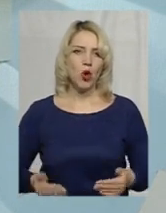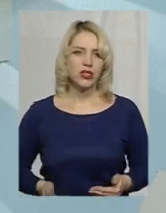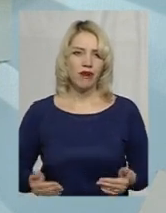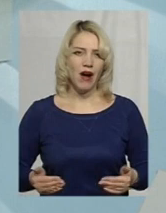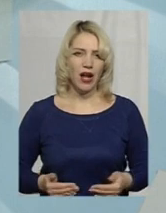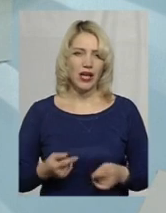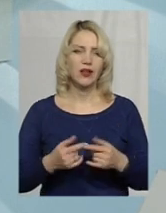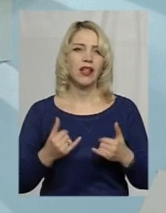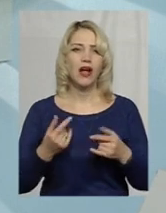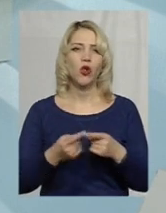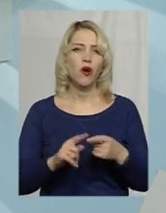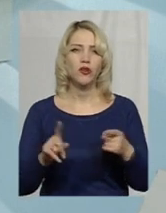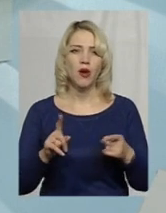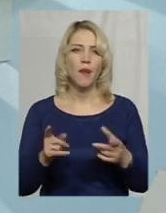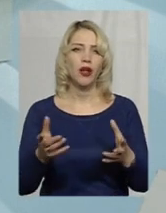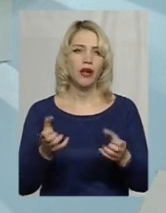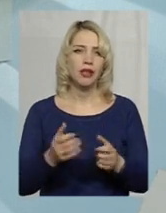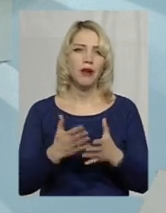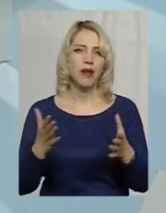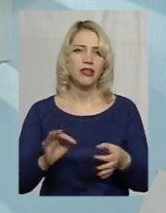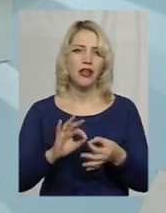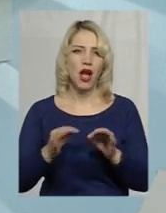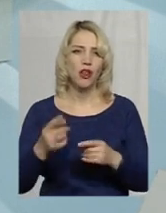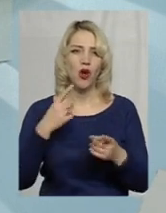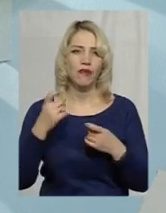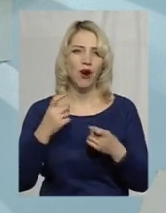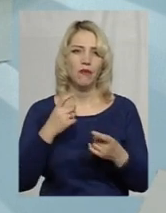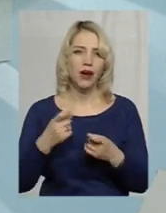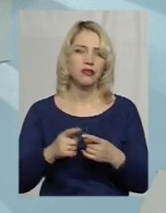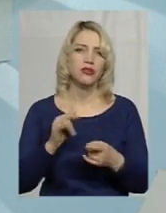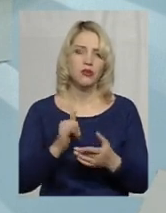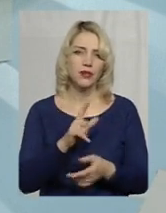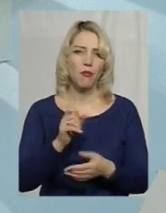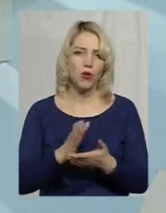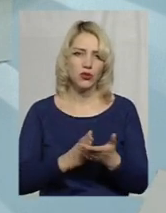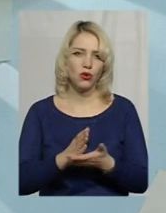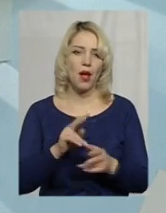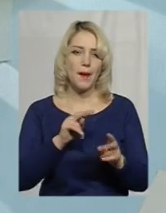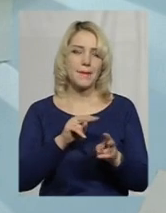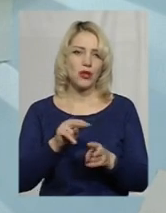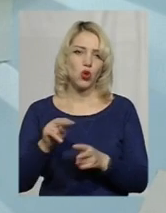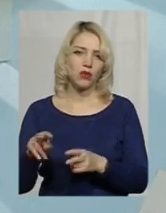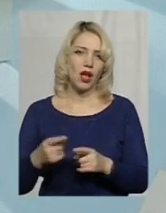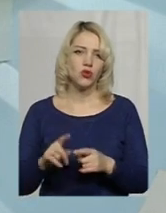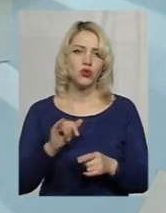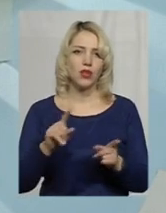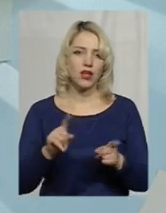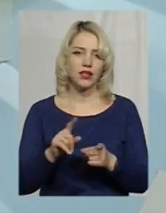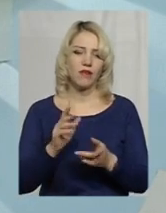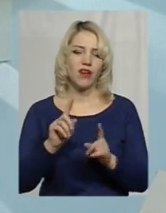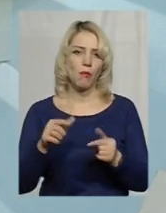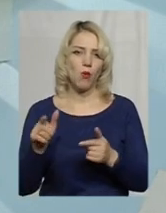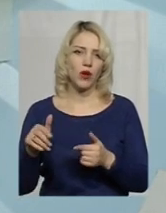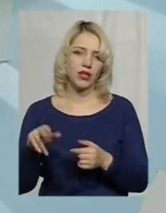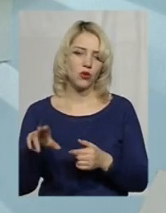Для того, щоб отримати більш детальну інформацію про послугу патронату, про те, які вимоги до